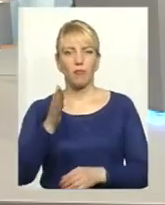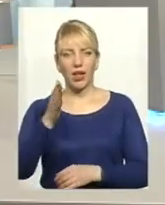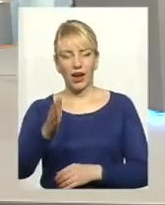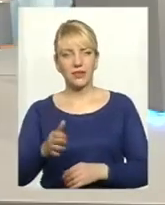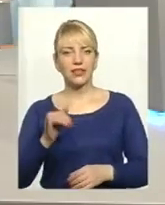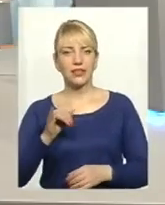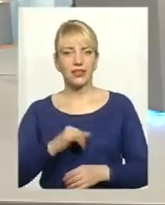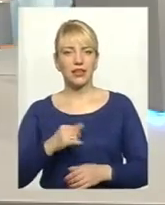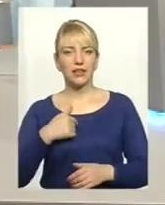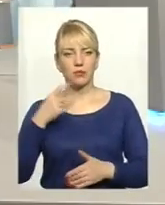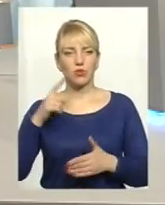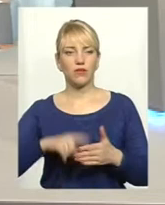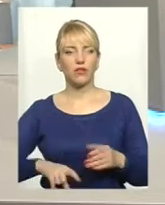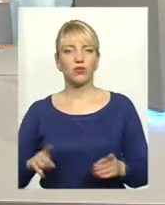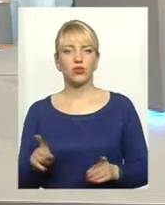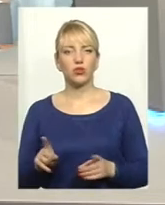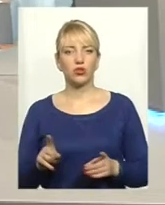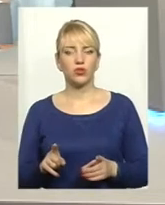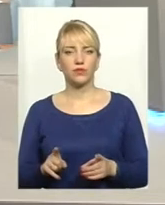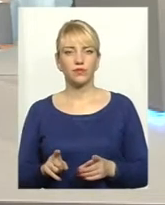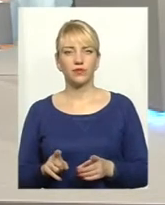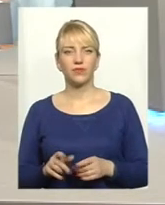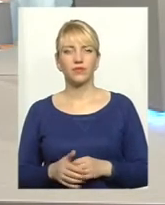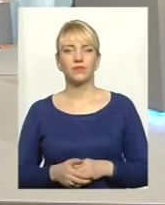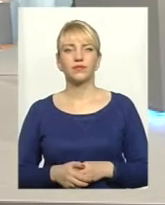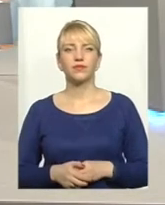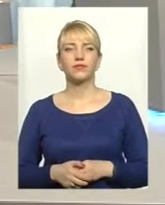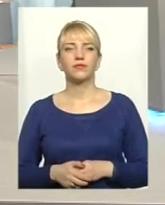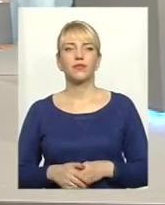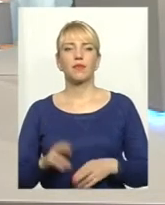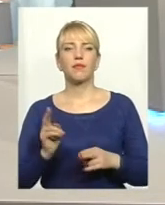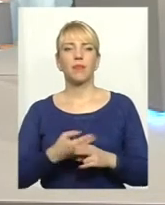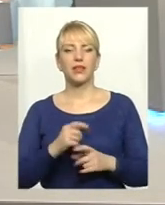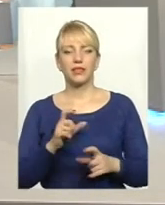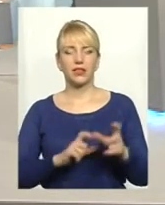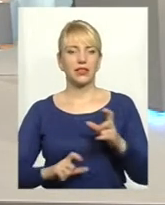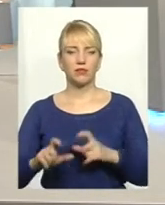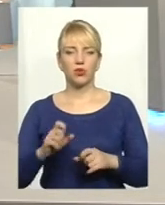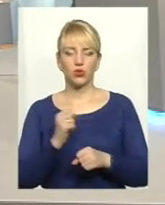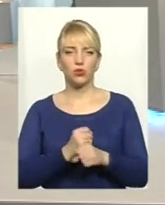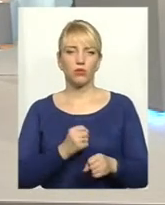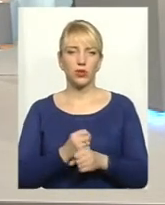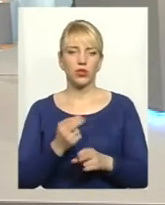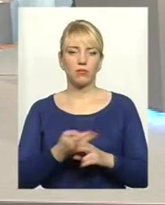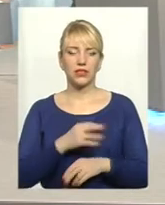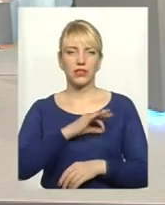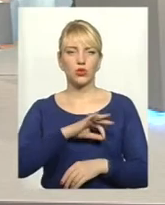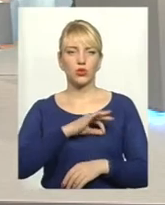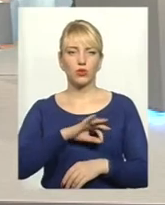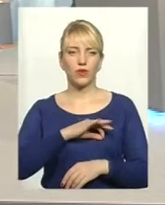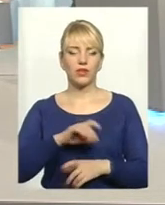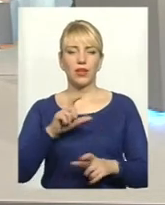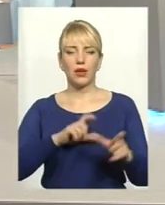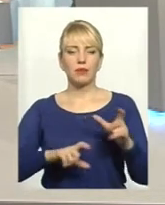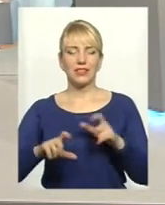без хімічної обробки, без застосування пестицидів і